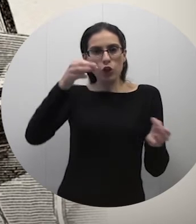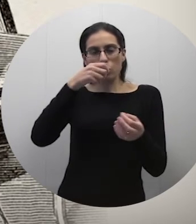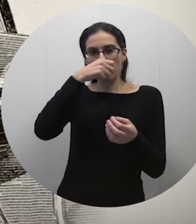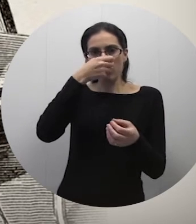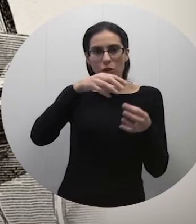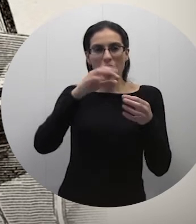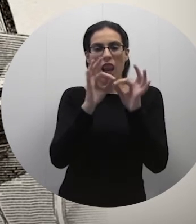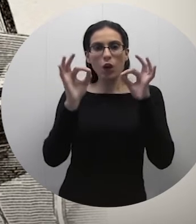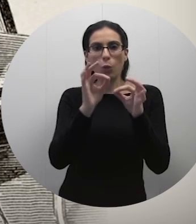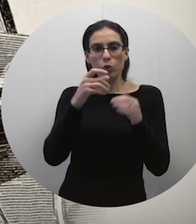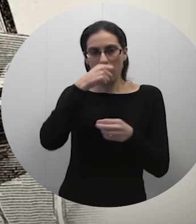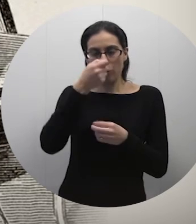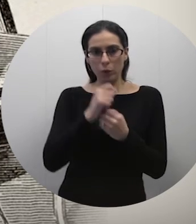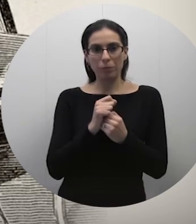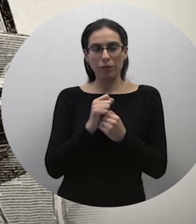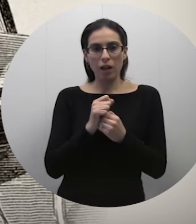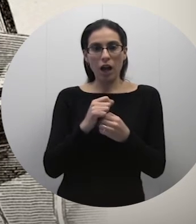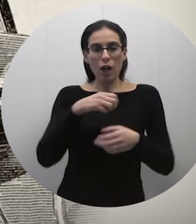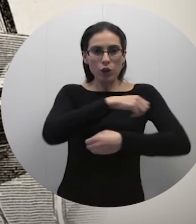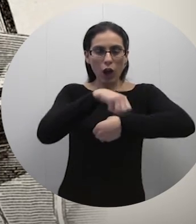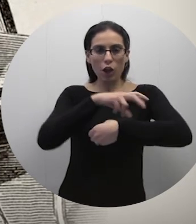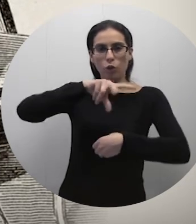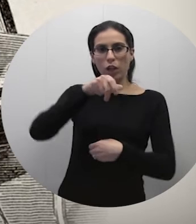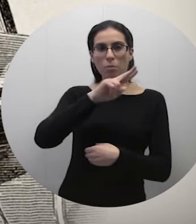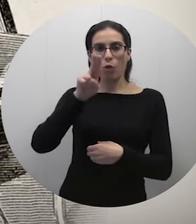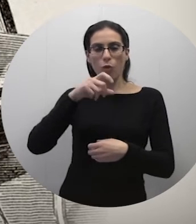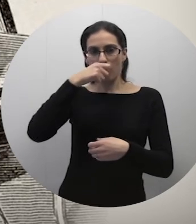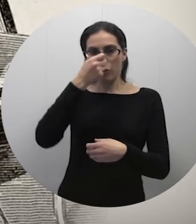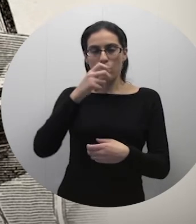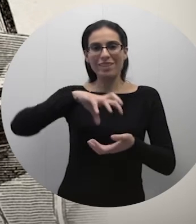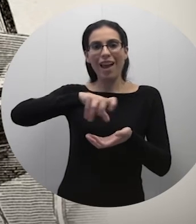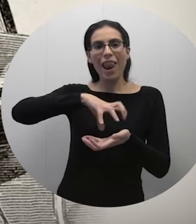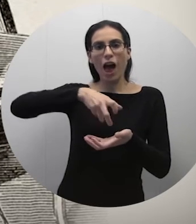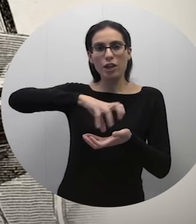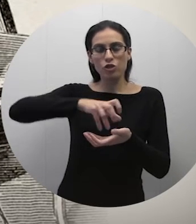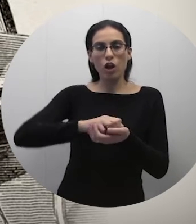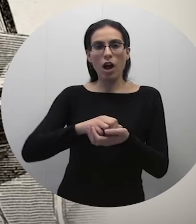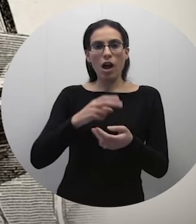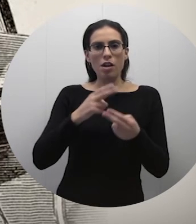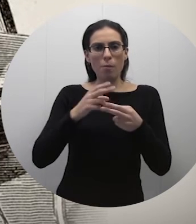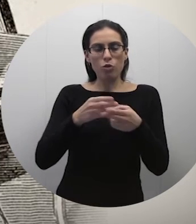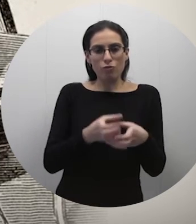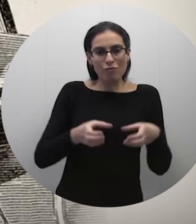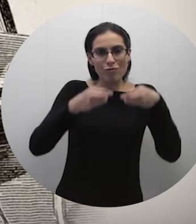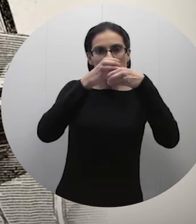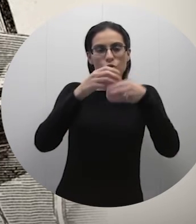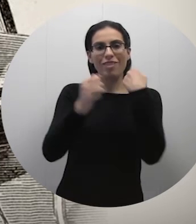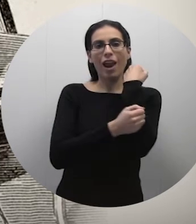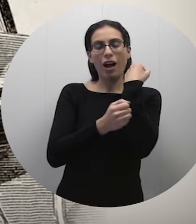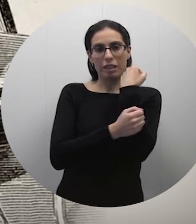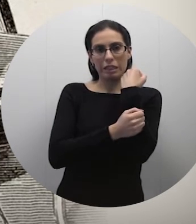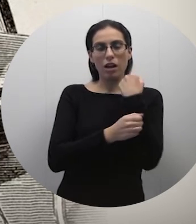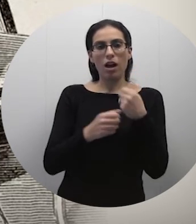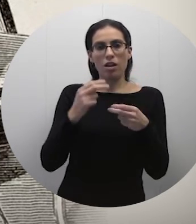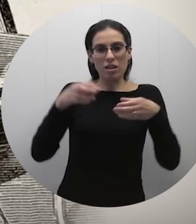Taħlita ta' il-ma u fjuri tal-larinċ kienet titqijat freċipjent tal-ħadid forma tal-fliċkun Nan